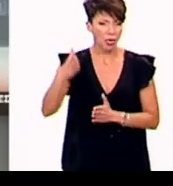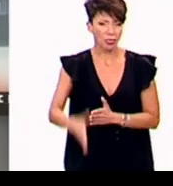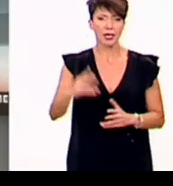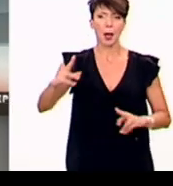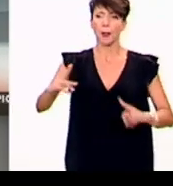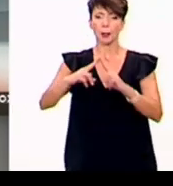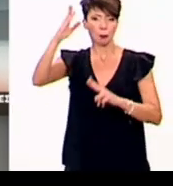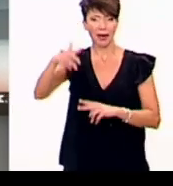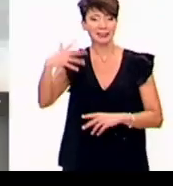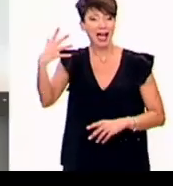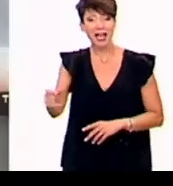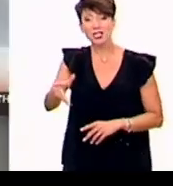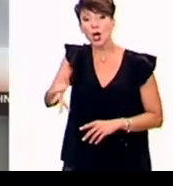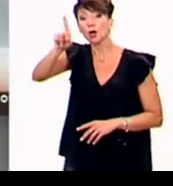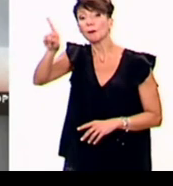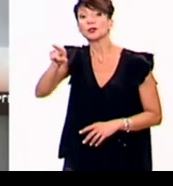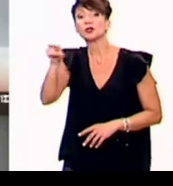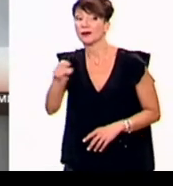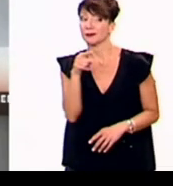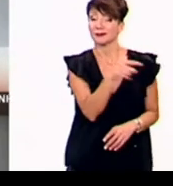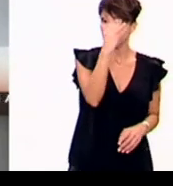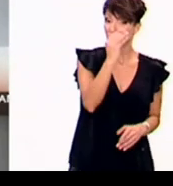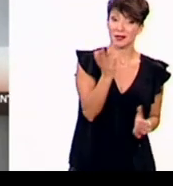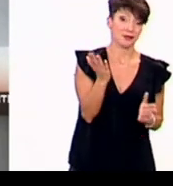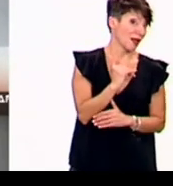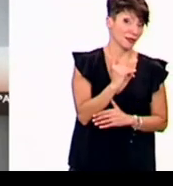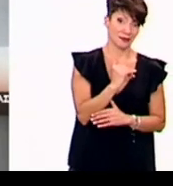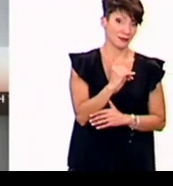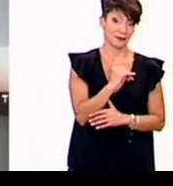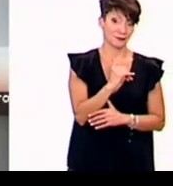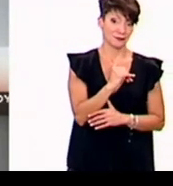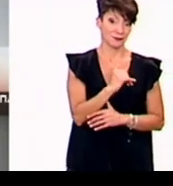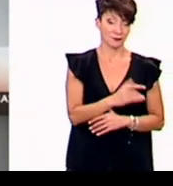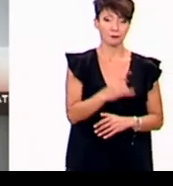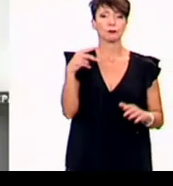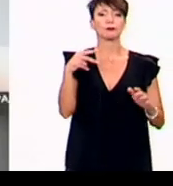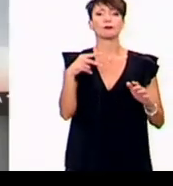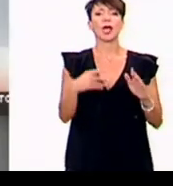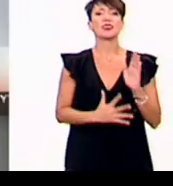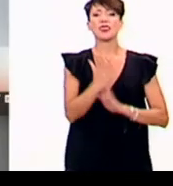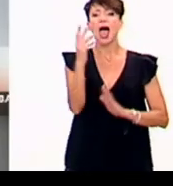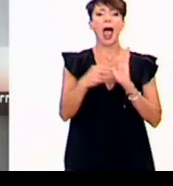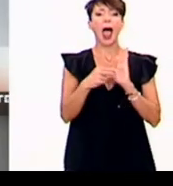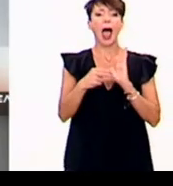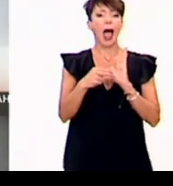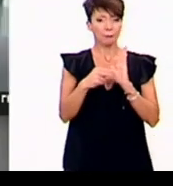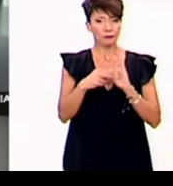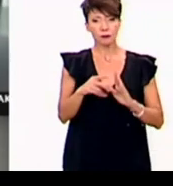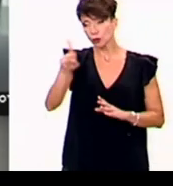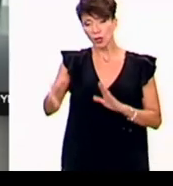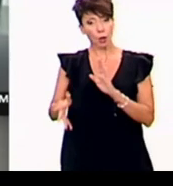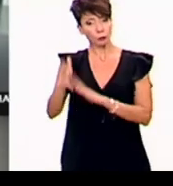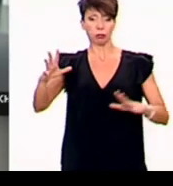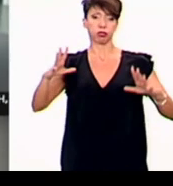στο Παρίσι και δεν ξέρω εγώ που άλλο. Ο κύριος Μητσοτάκης την ίδια ακριβώς περίοδο το 15 Αγουστό έκανε και εκείνους διακοπές.